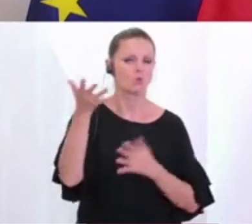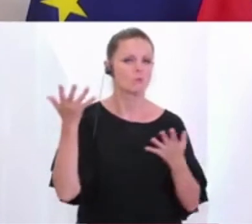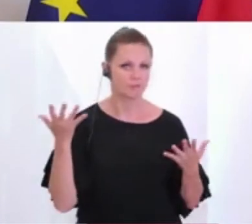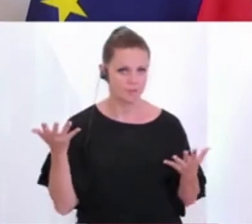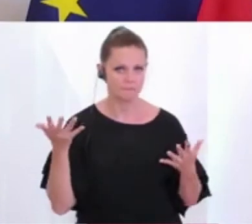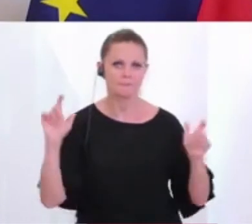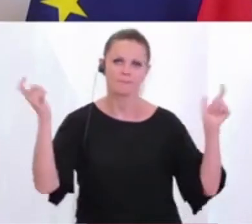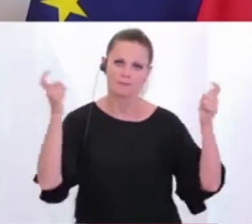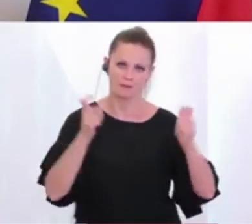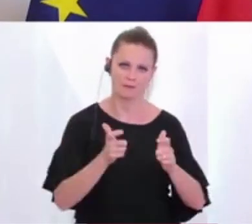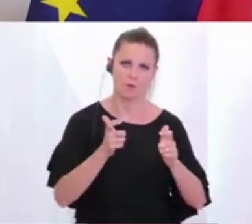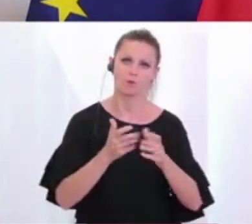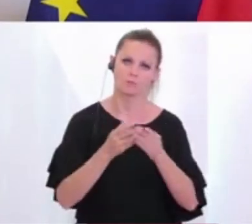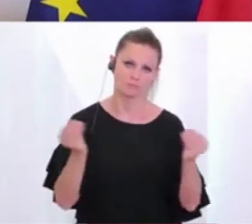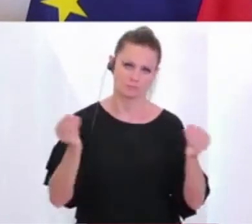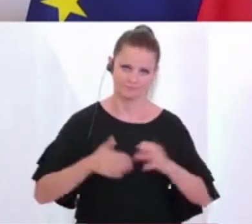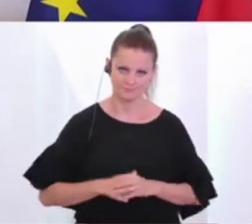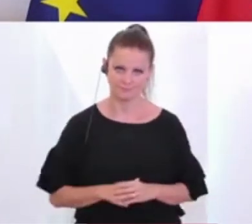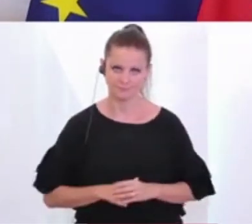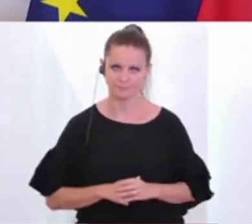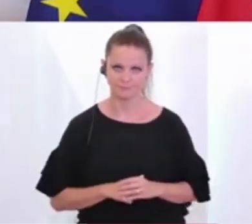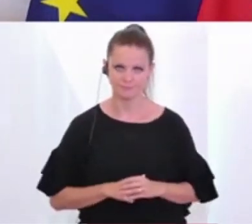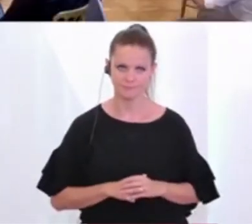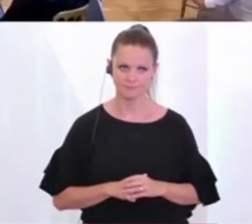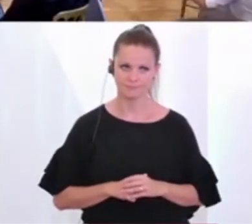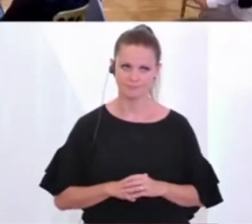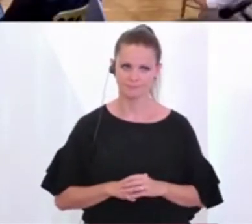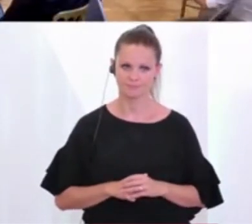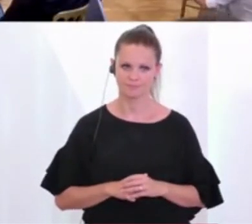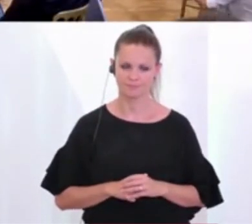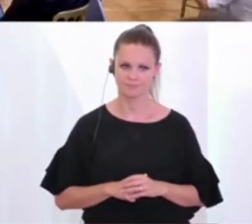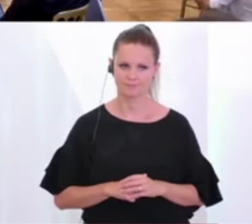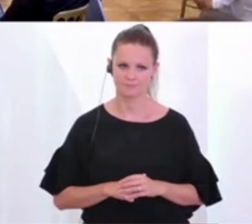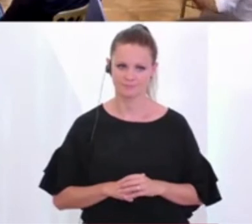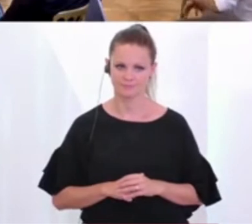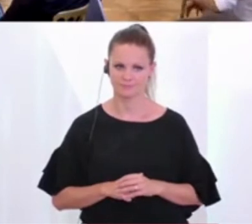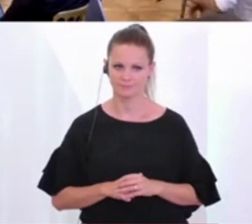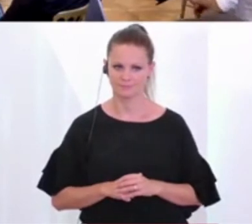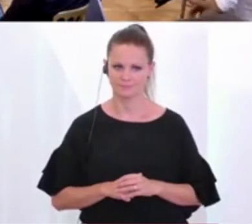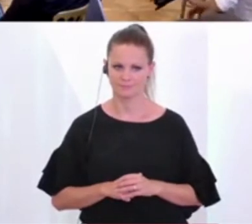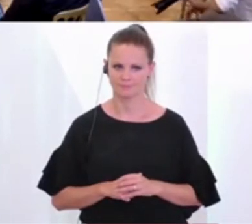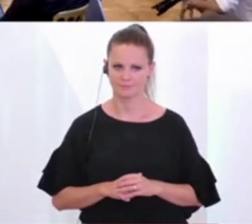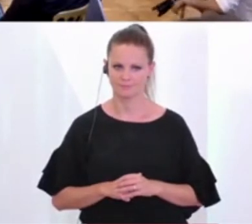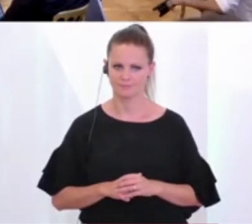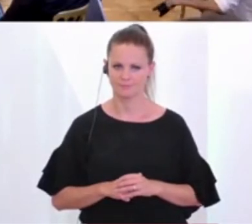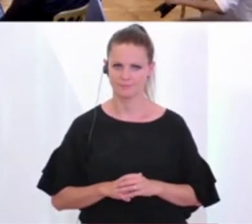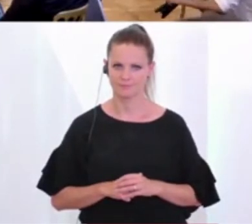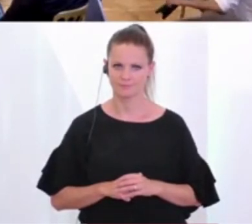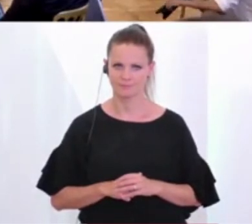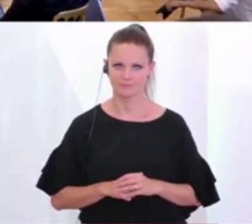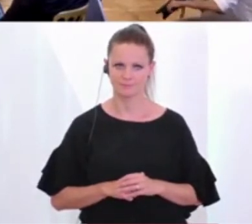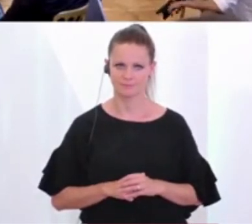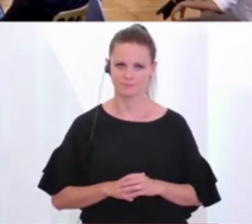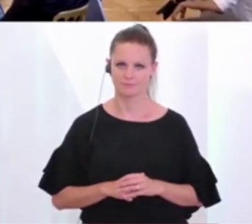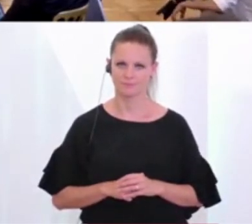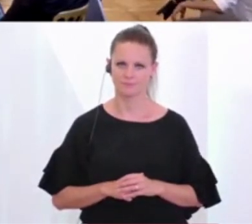einzudämmen oder zu verhindern. Dankeschön. Ich glaube, ATV hatte noch eine Frage. Angelides von ATV. Ich